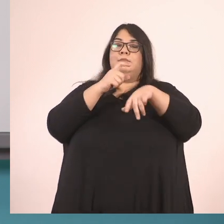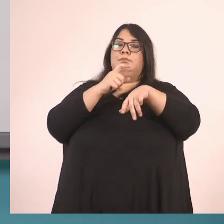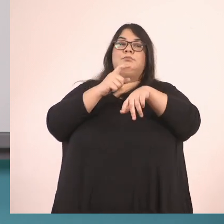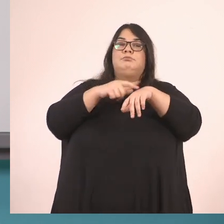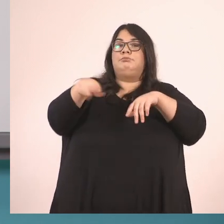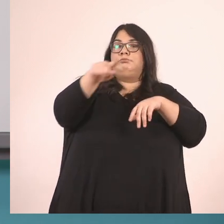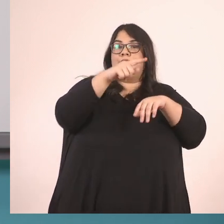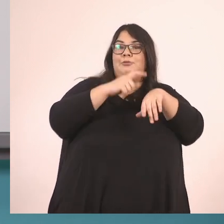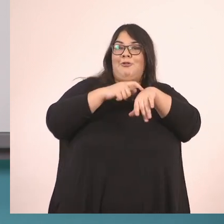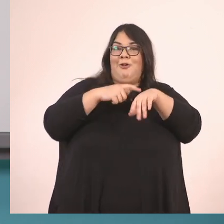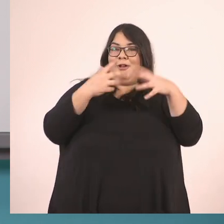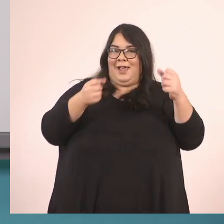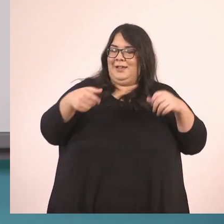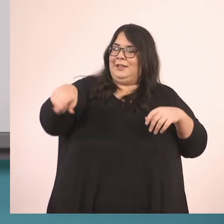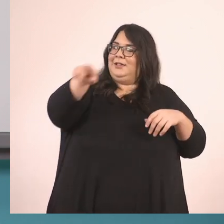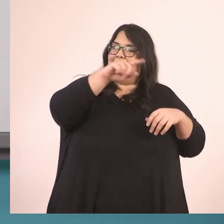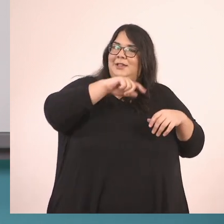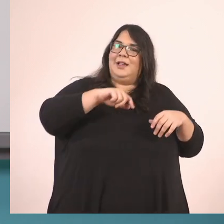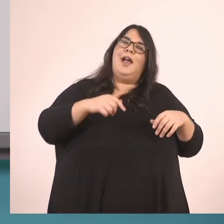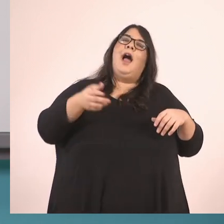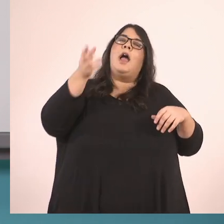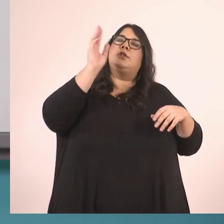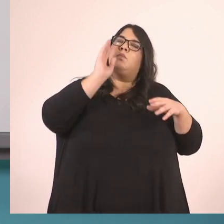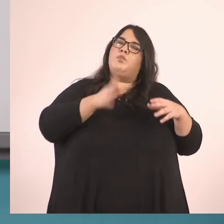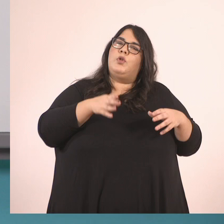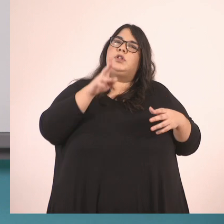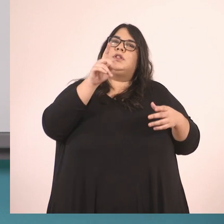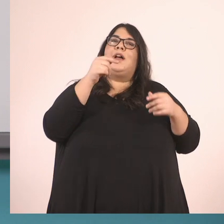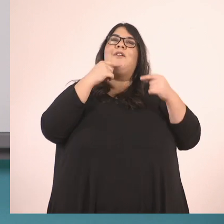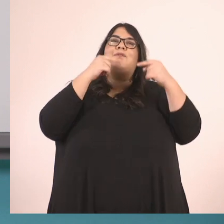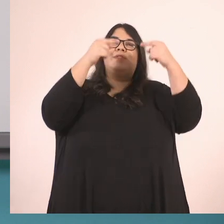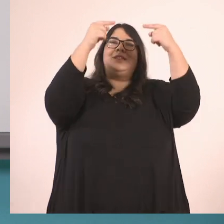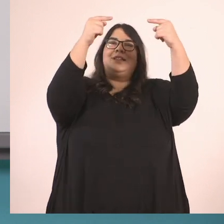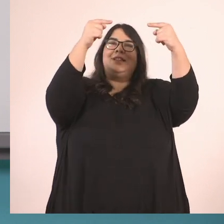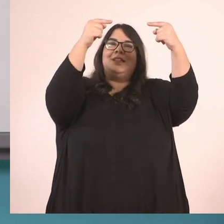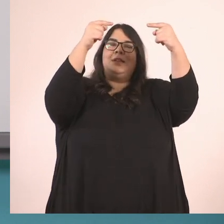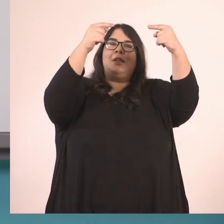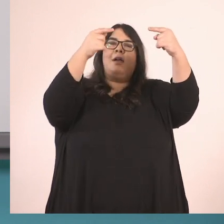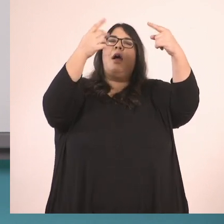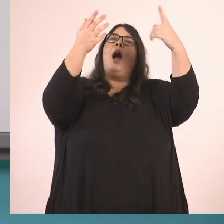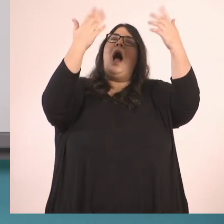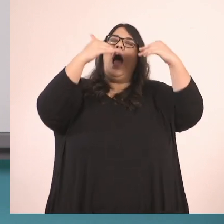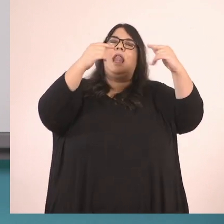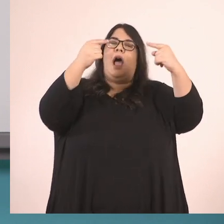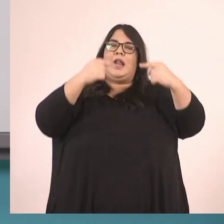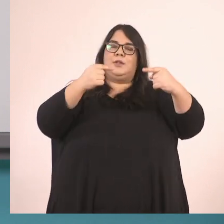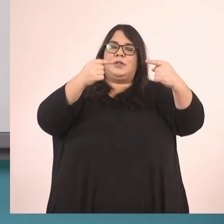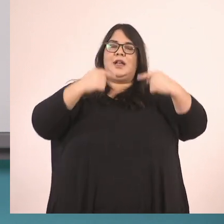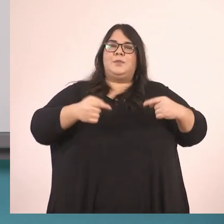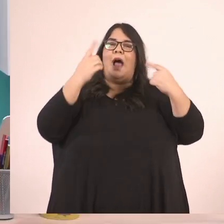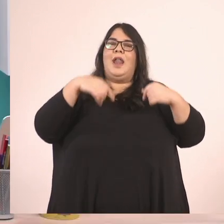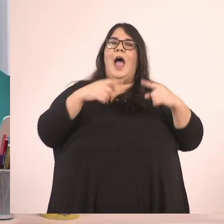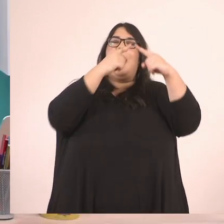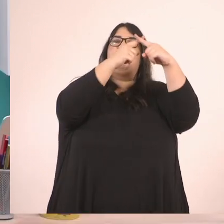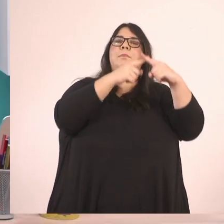αυτή τη διαδικασία βρίσκοντας άλλα ισοδύναμα κλάσματα, πολλαπλασιάζοντας με το 3, με το 4 και τις δύο όρες των